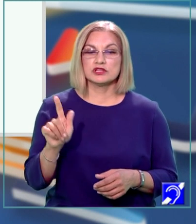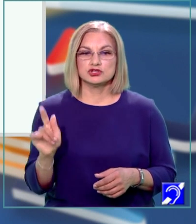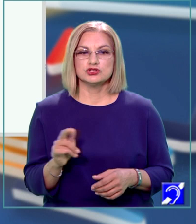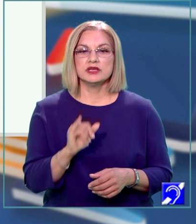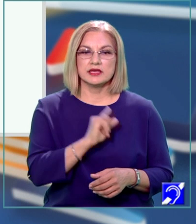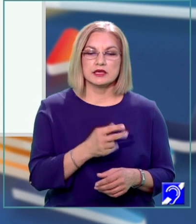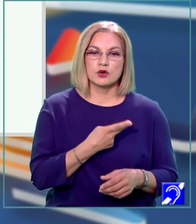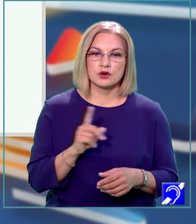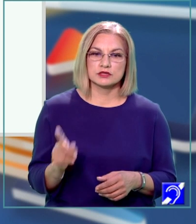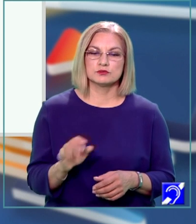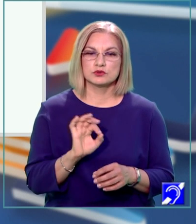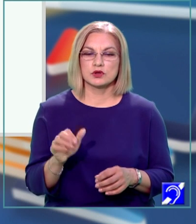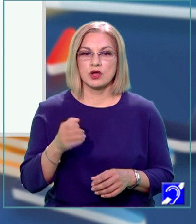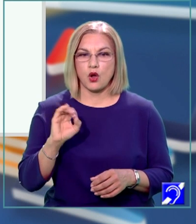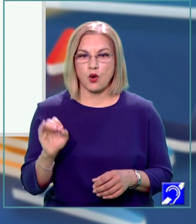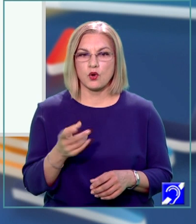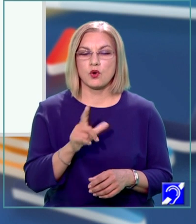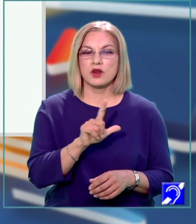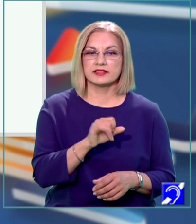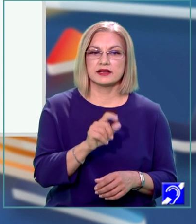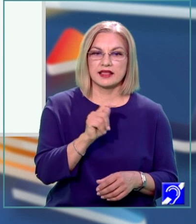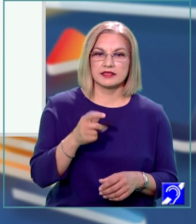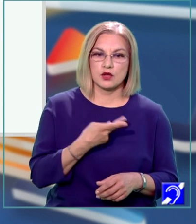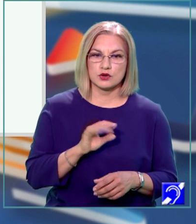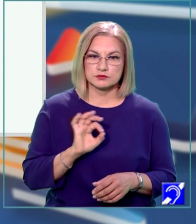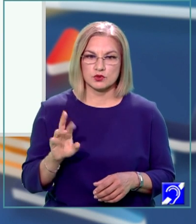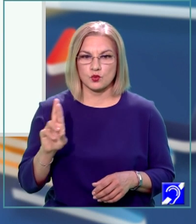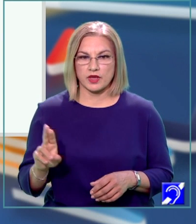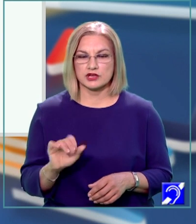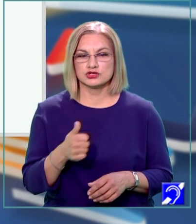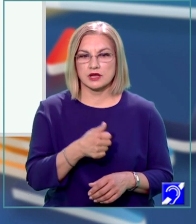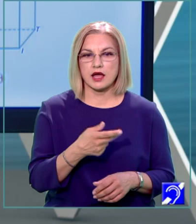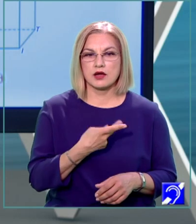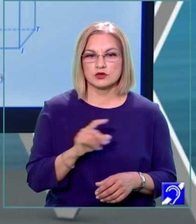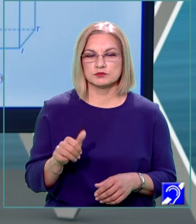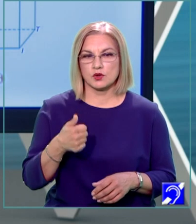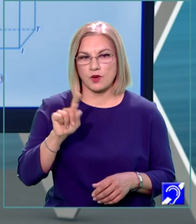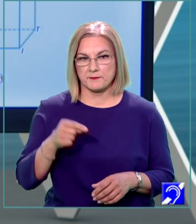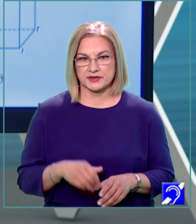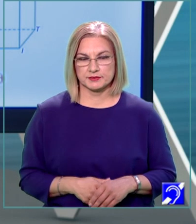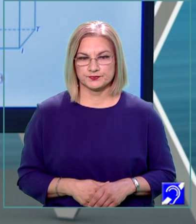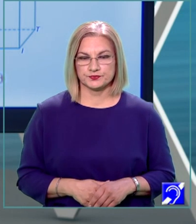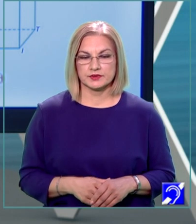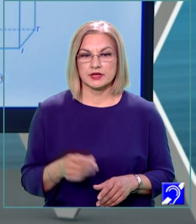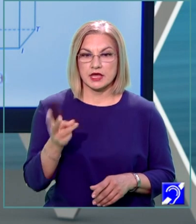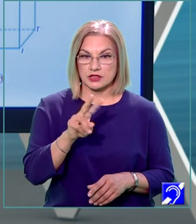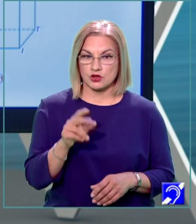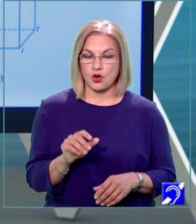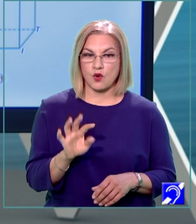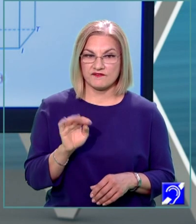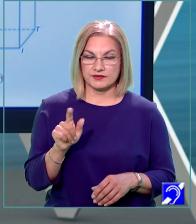îi va corespunde corect litera O, litera T corespunde cu R și A cu A prim. Cele două figuri